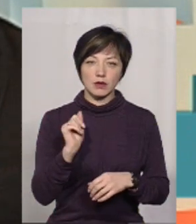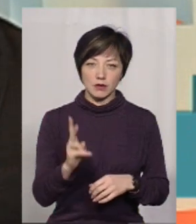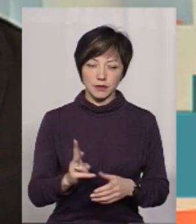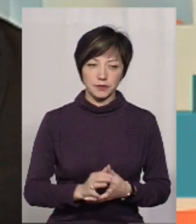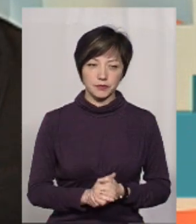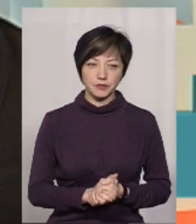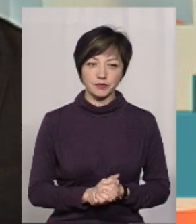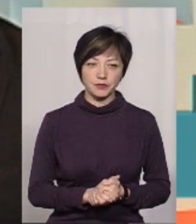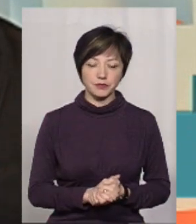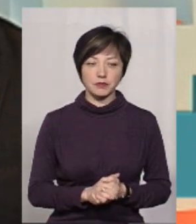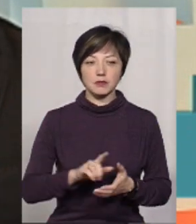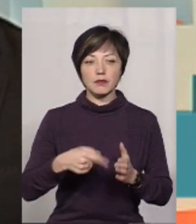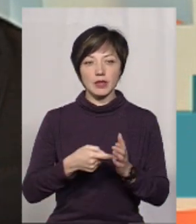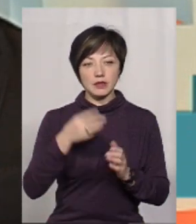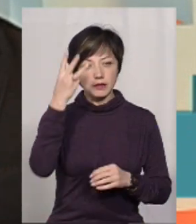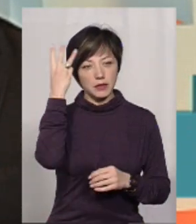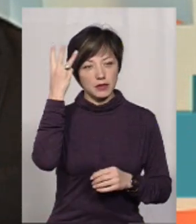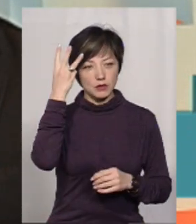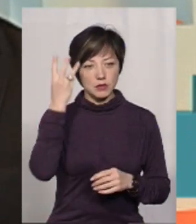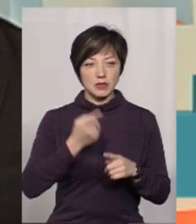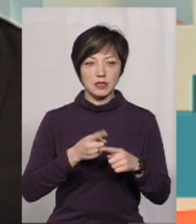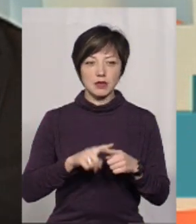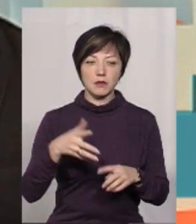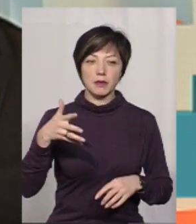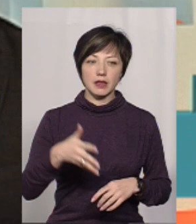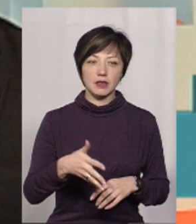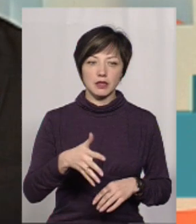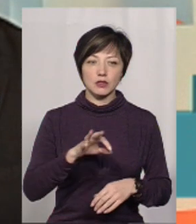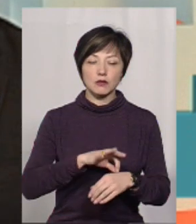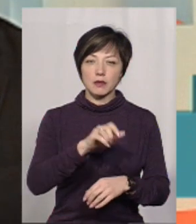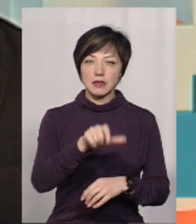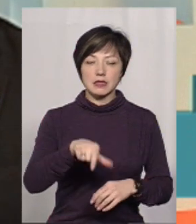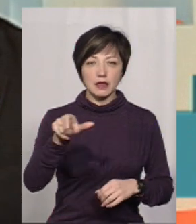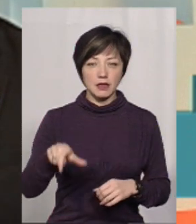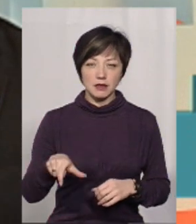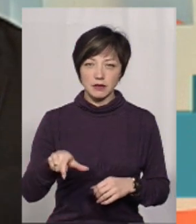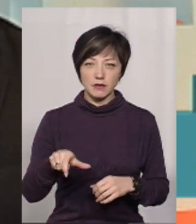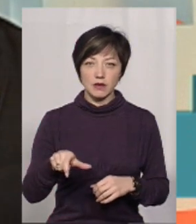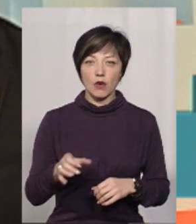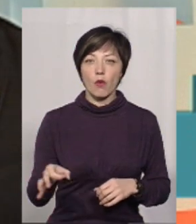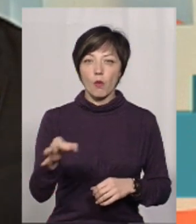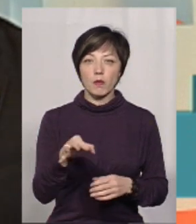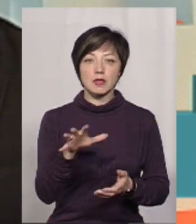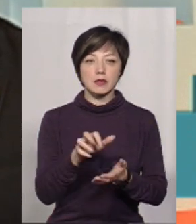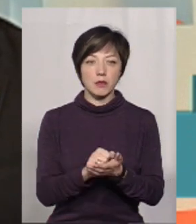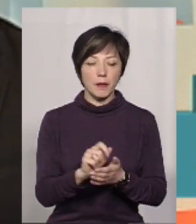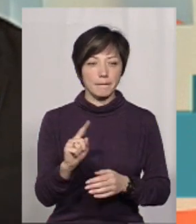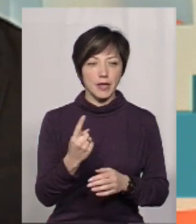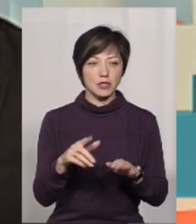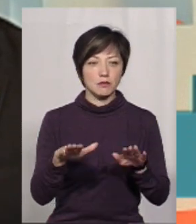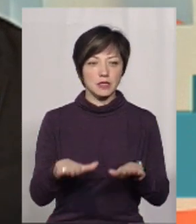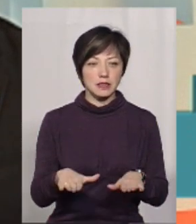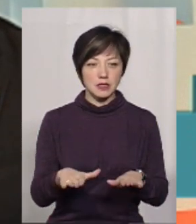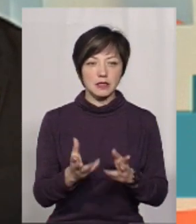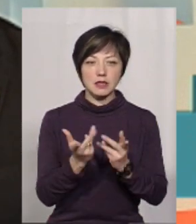новоутворення. По місту Хмельницькому це 5 тисяч пацієнтів. Область займає перші